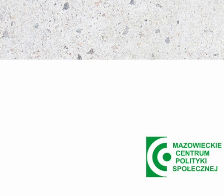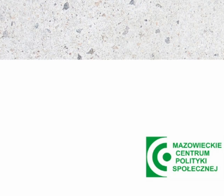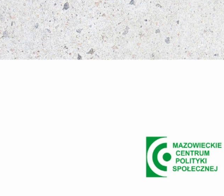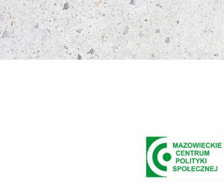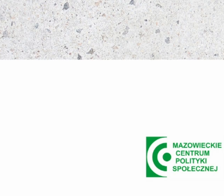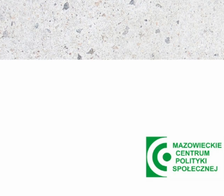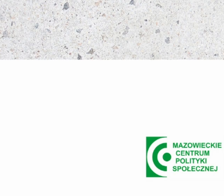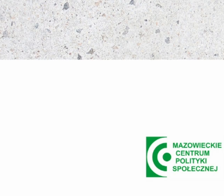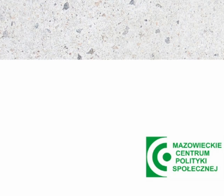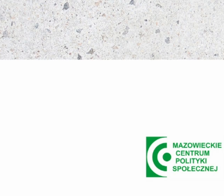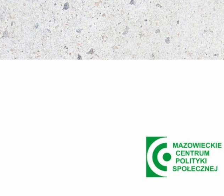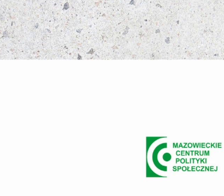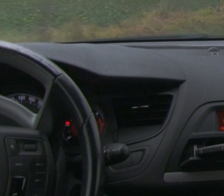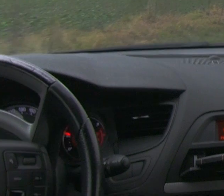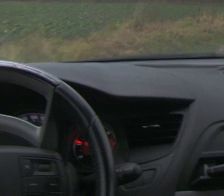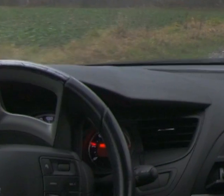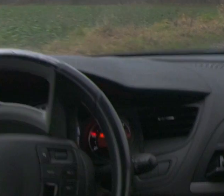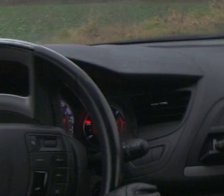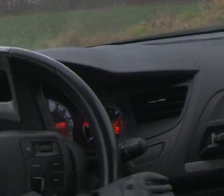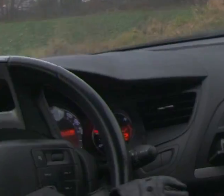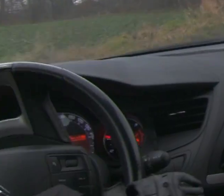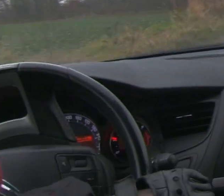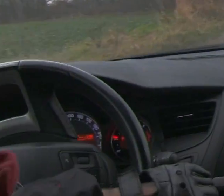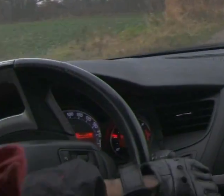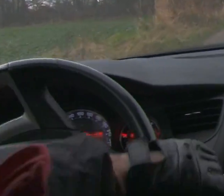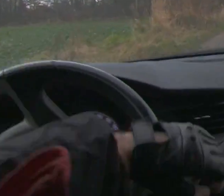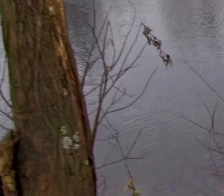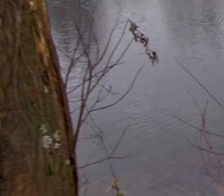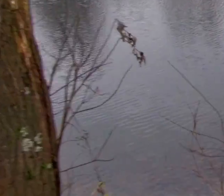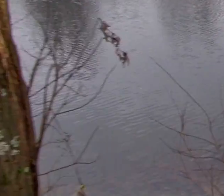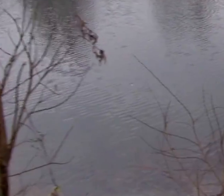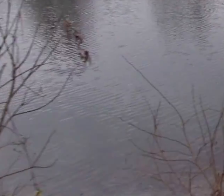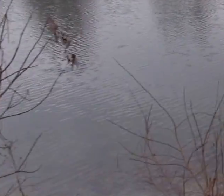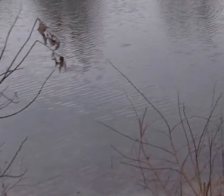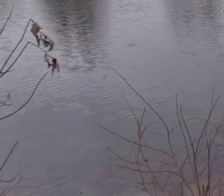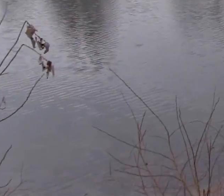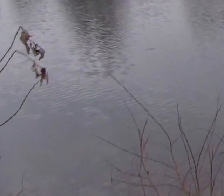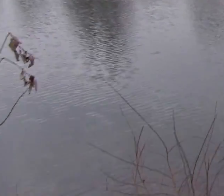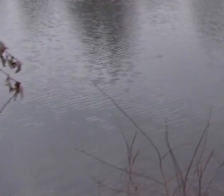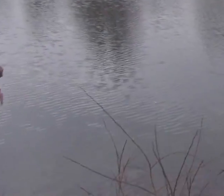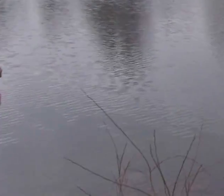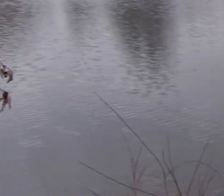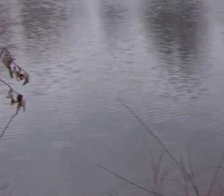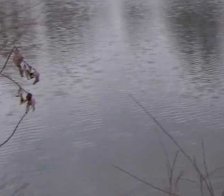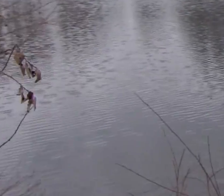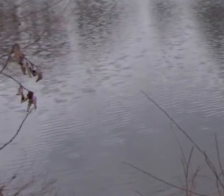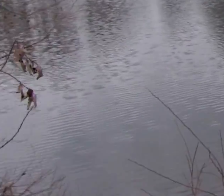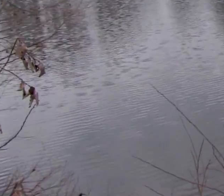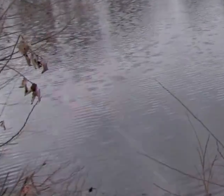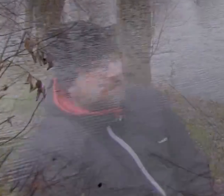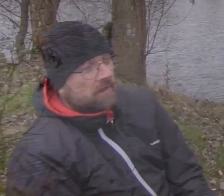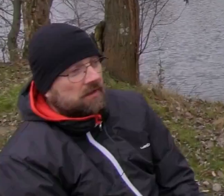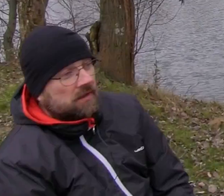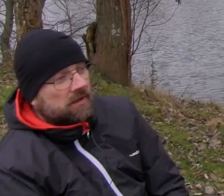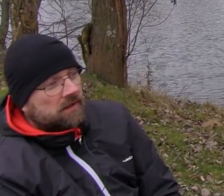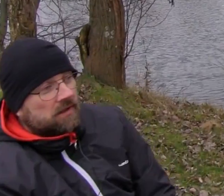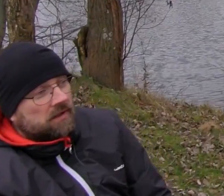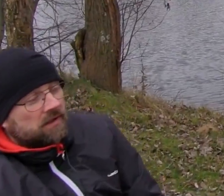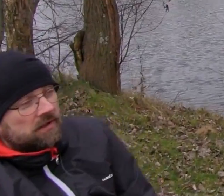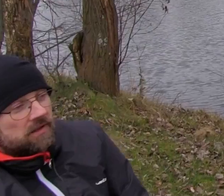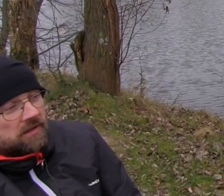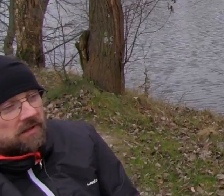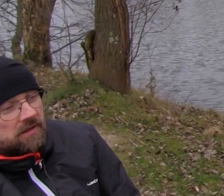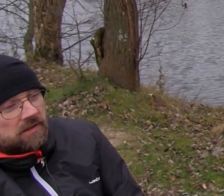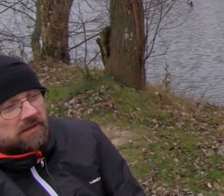Muzyka Jesteśmy na Cegielni. To jest takie jeziorko w zasadzie, takie